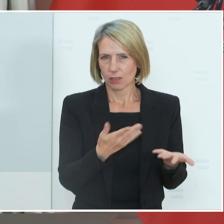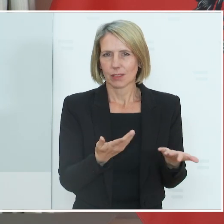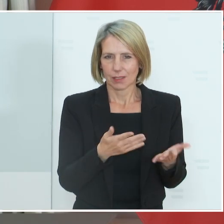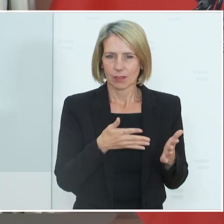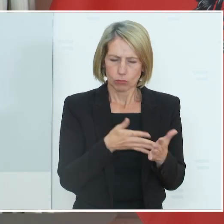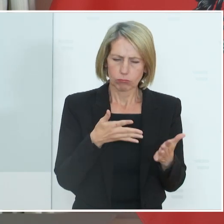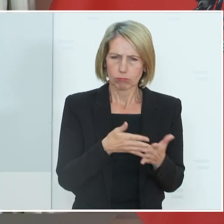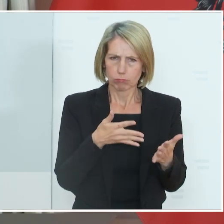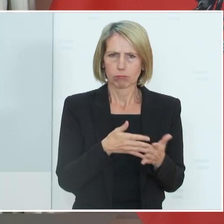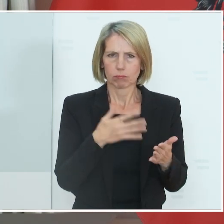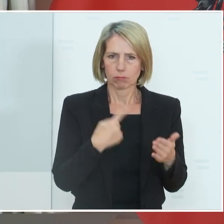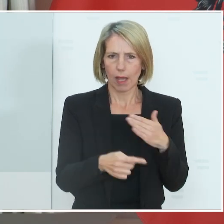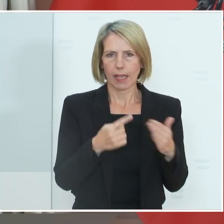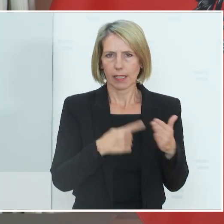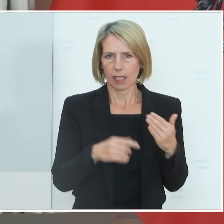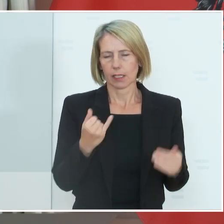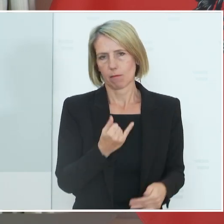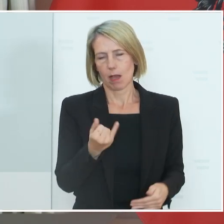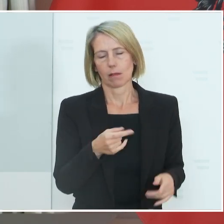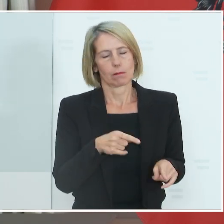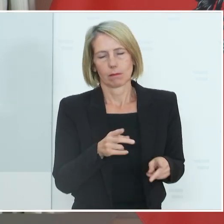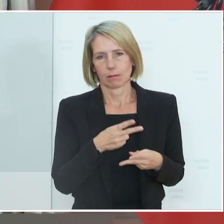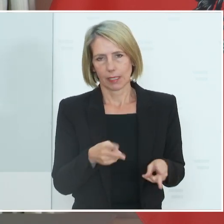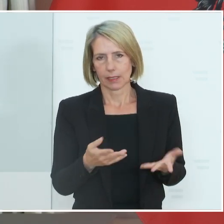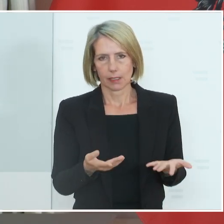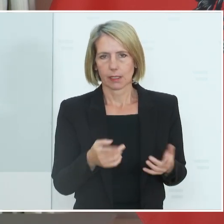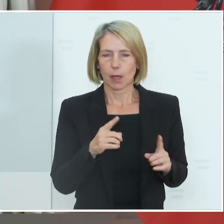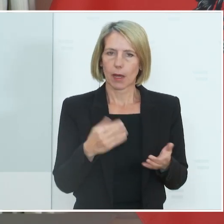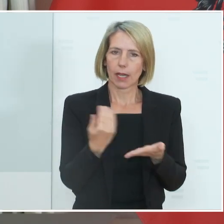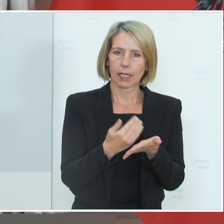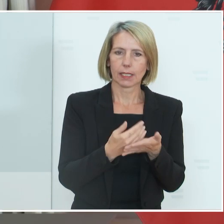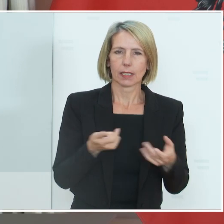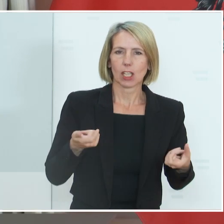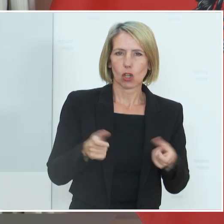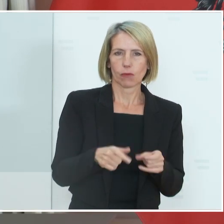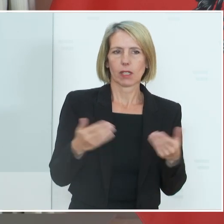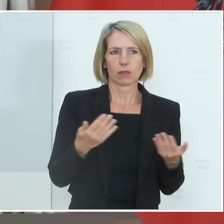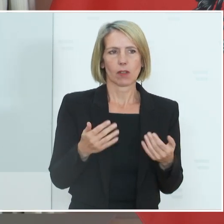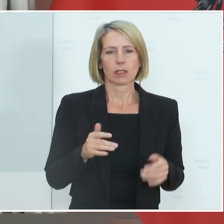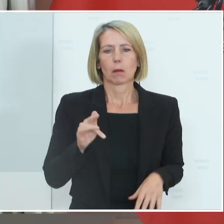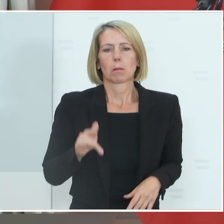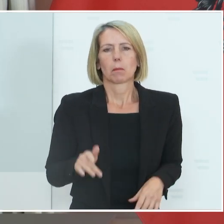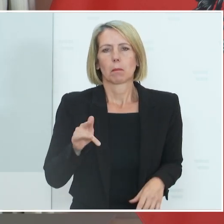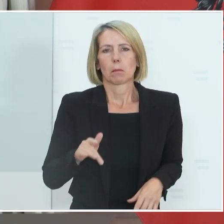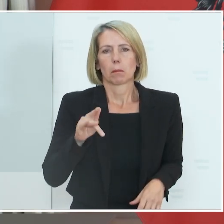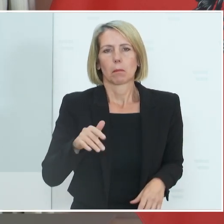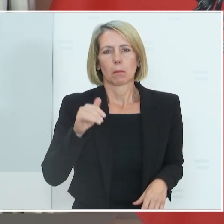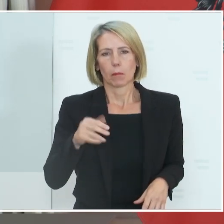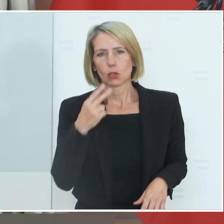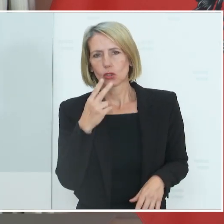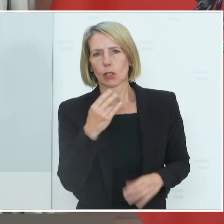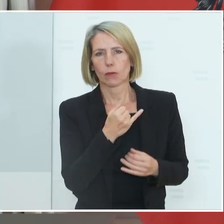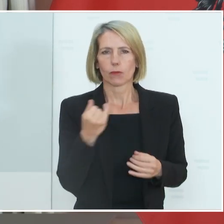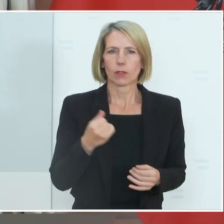ist rechtlich festzulegen. Ich gehe mal davon aus, dass man einfach gelegentlich schauen muss, wie ist der Status